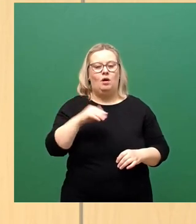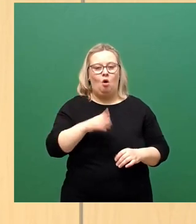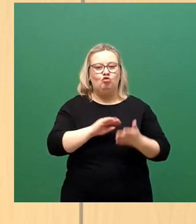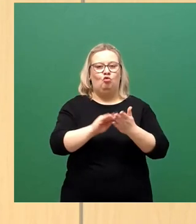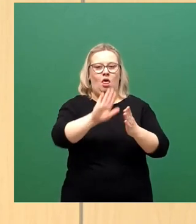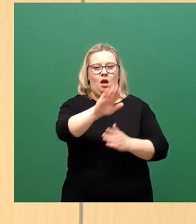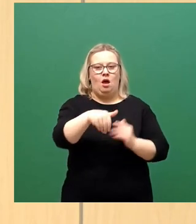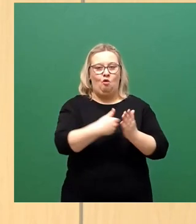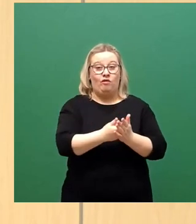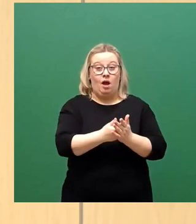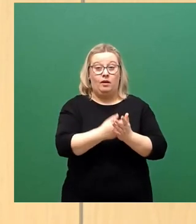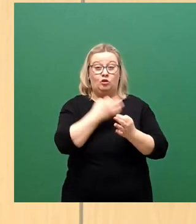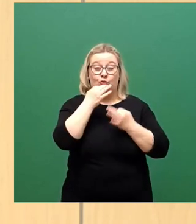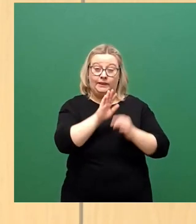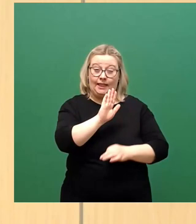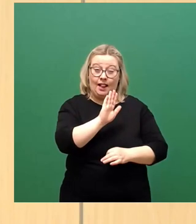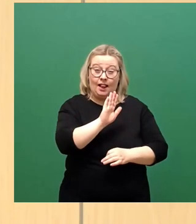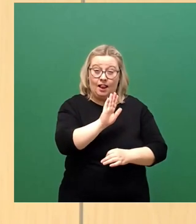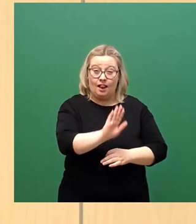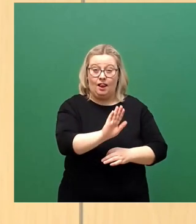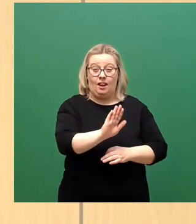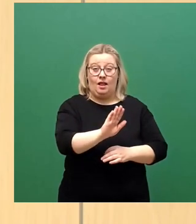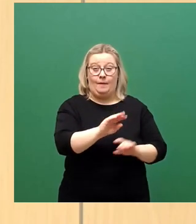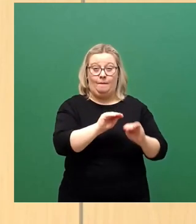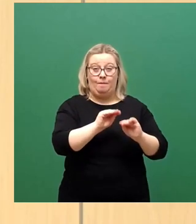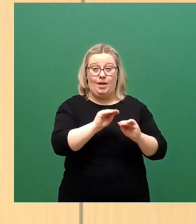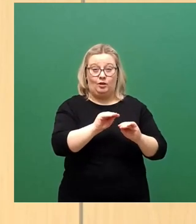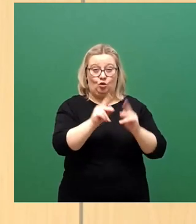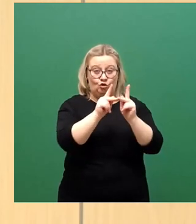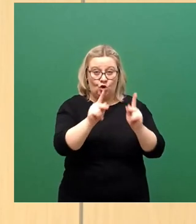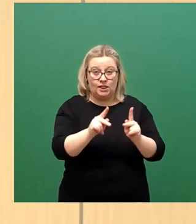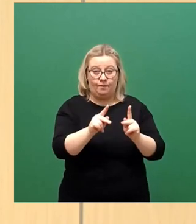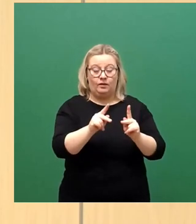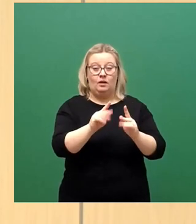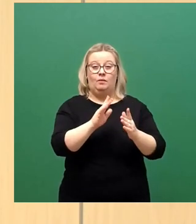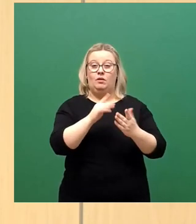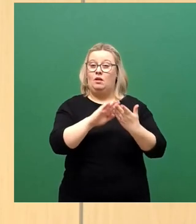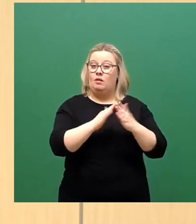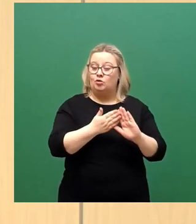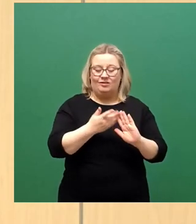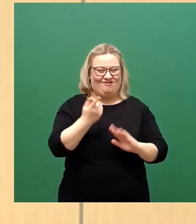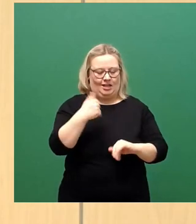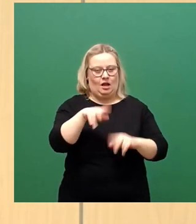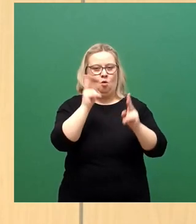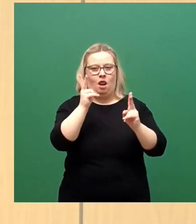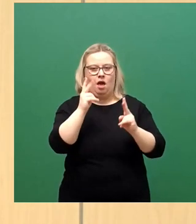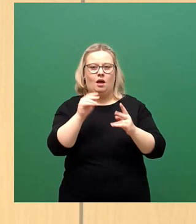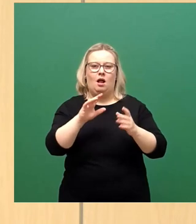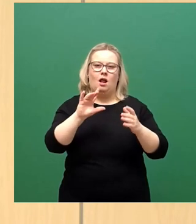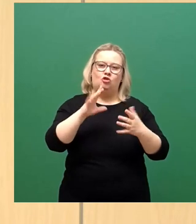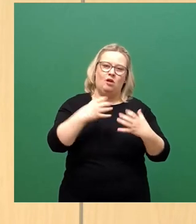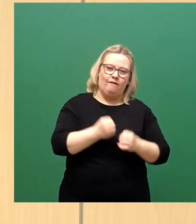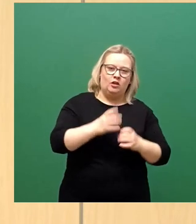zwar ganz speziell für ihre pädagogischen Konzepte in Abstimmung mit dem, was auch die Lehrerschaft leisten kann, hier